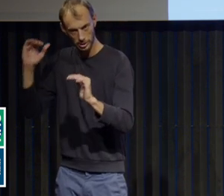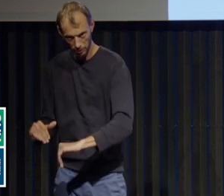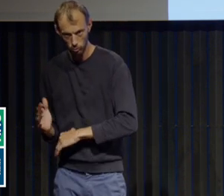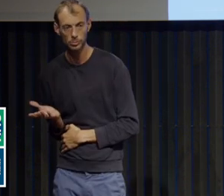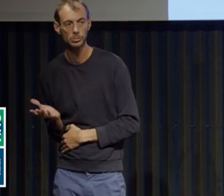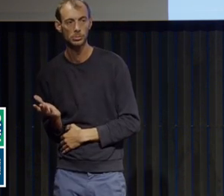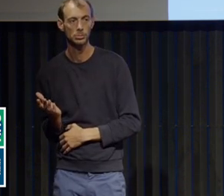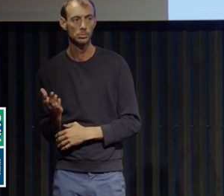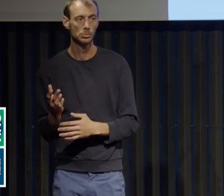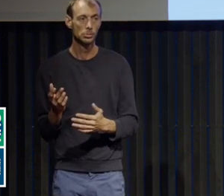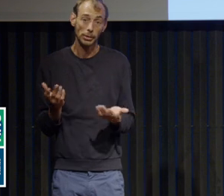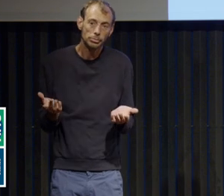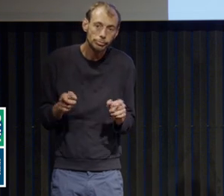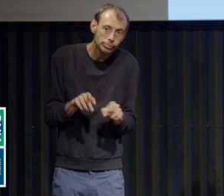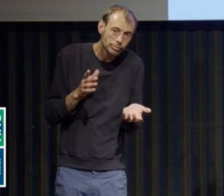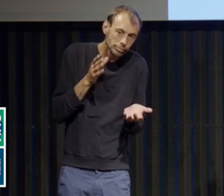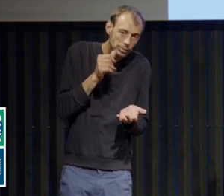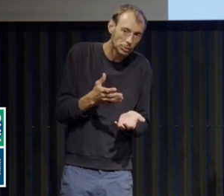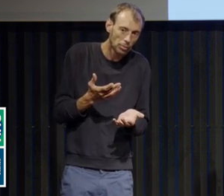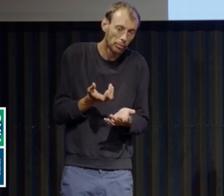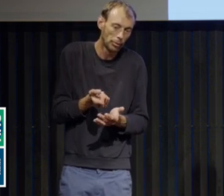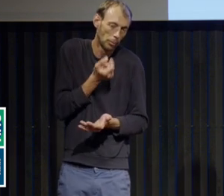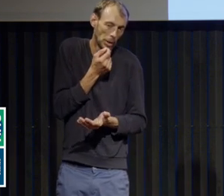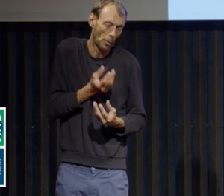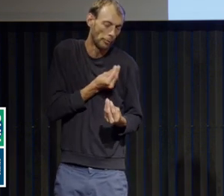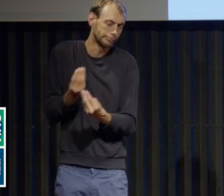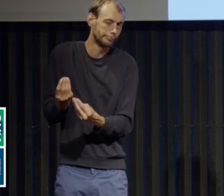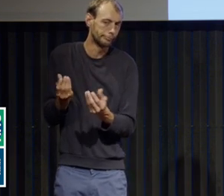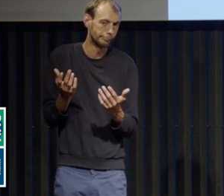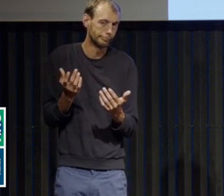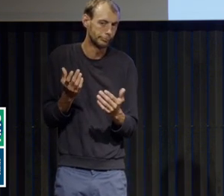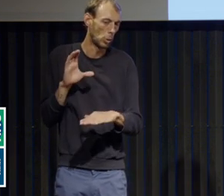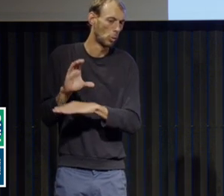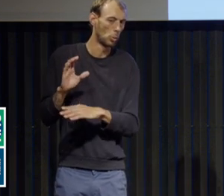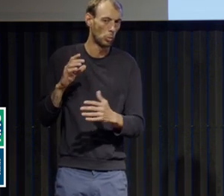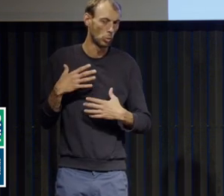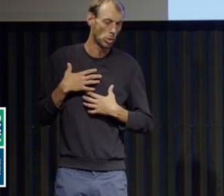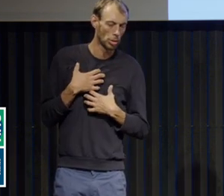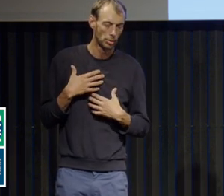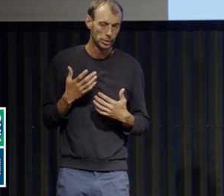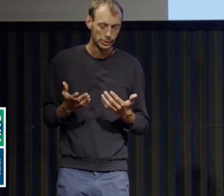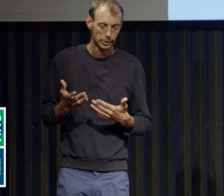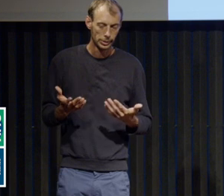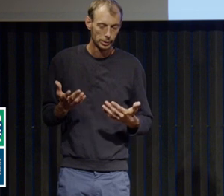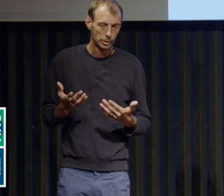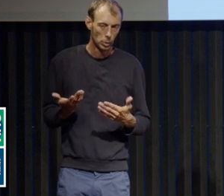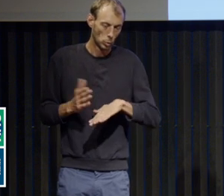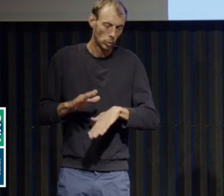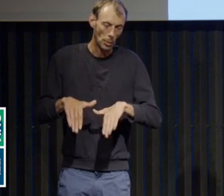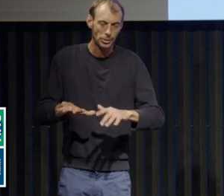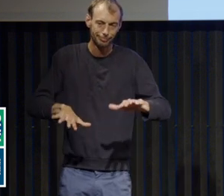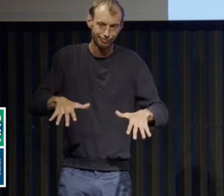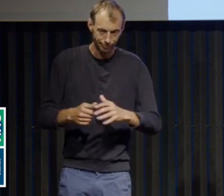médicaments qu'on donne justement contre la dépression, contre l'anxiété, ne marchent pas forcément très bien. Des conséquences